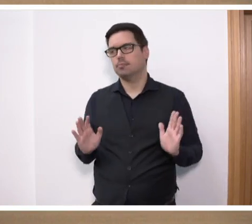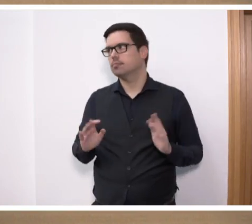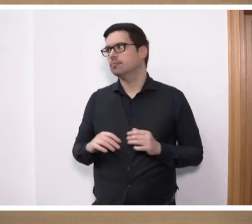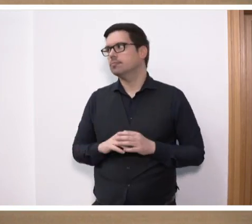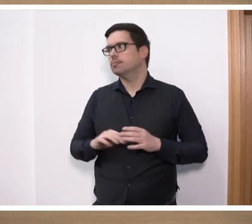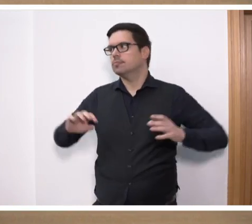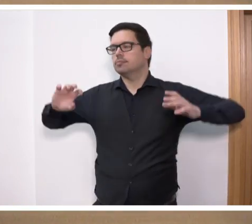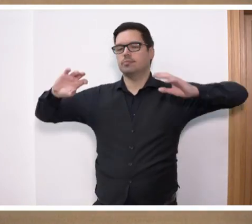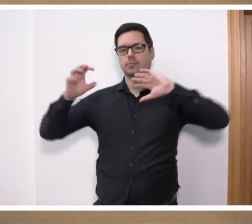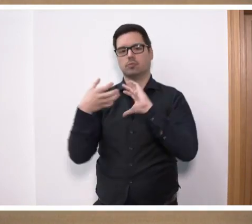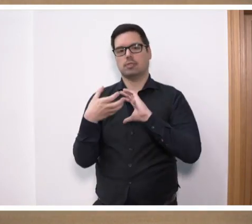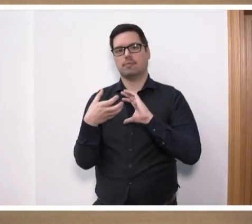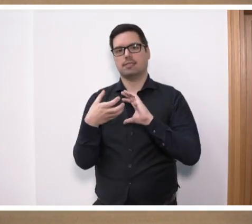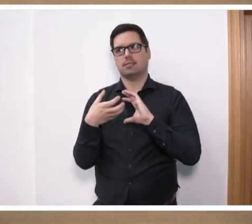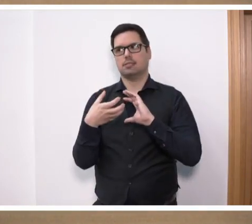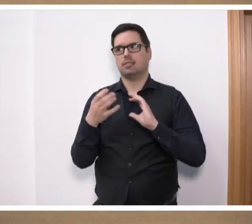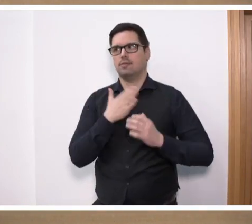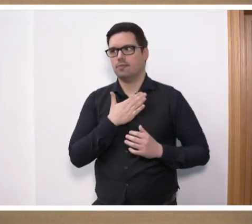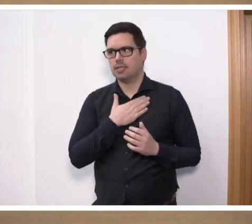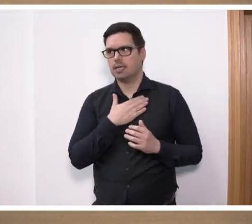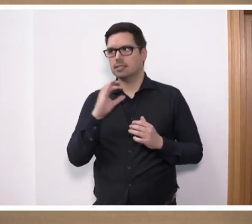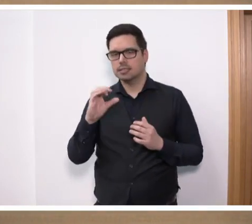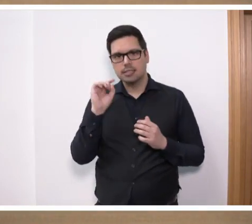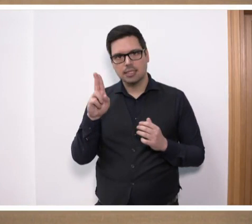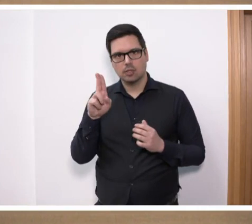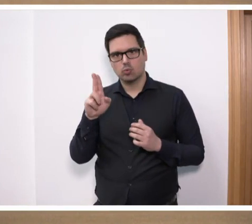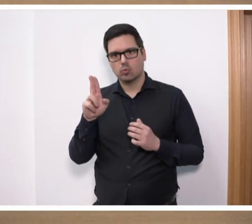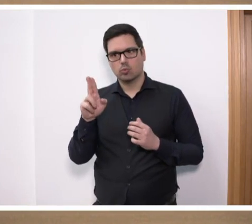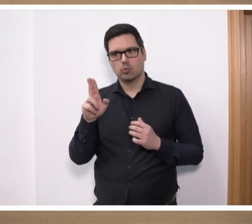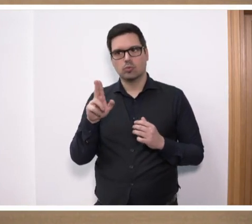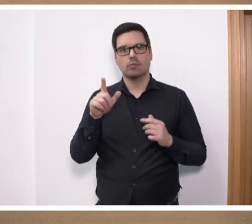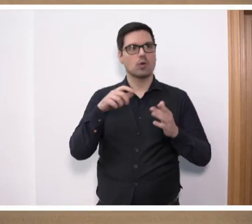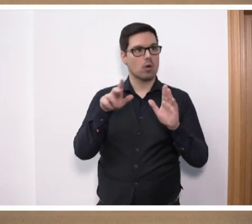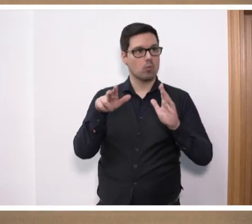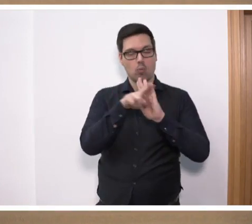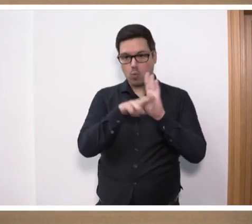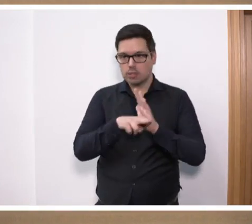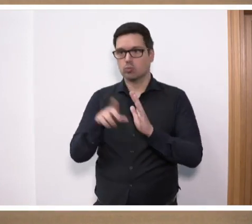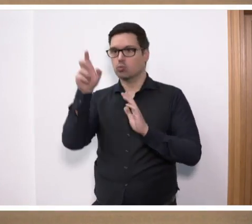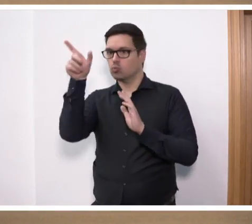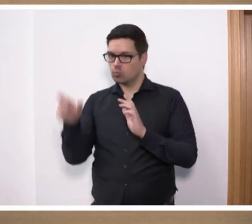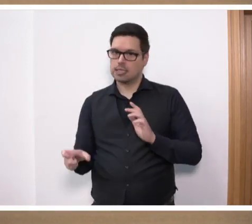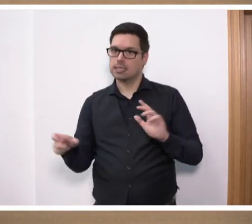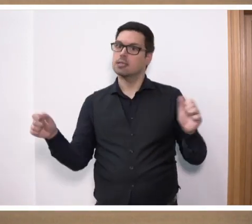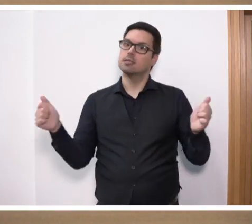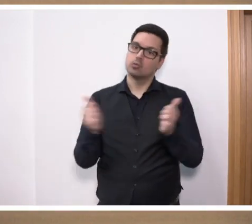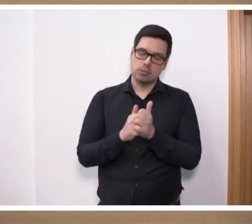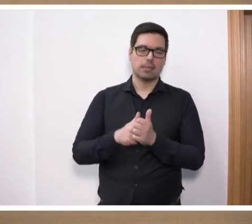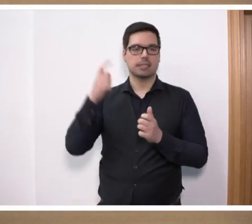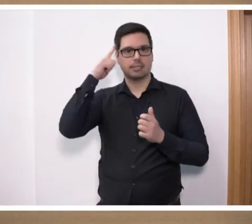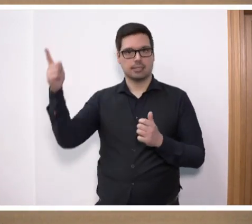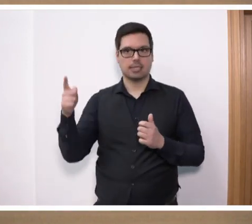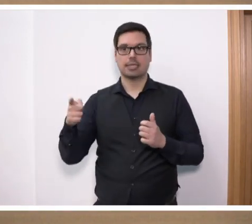Ich fasse noch einmal zusammen. Wir als CDU stehen für Humanität und Ordnung, beides zusammendenken. Das ist der richtige